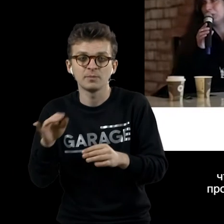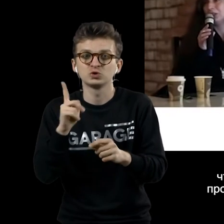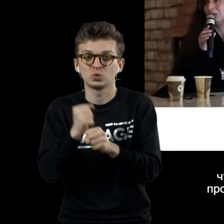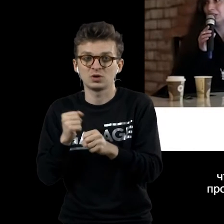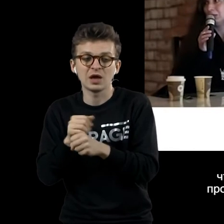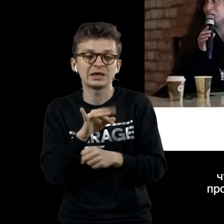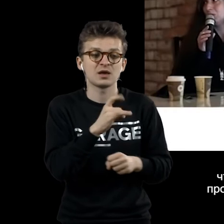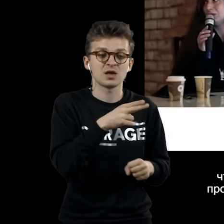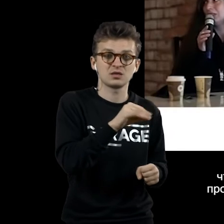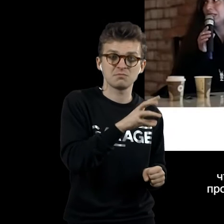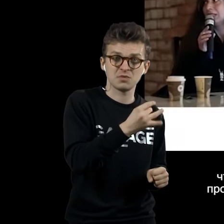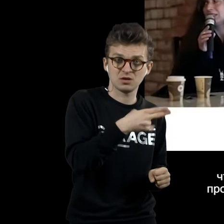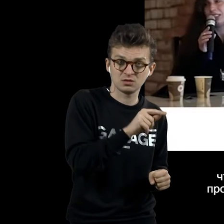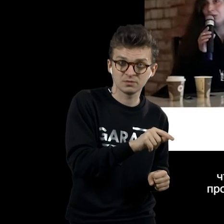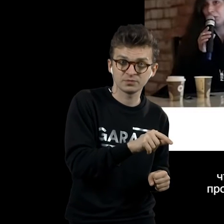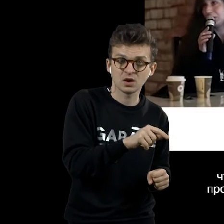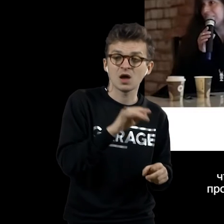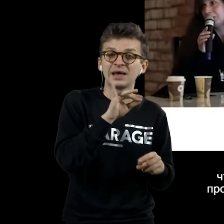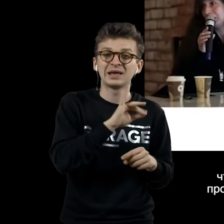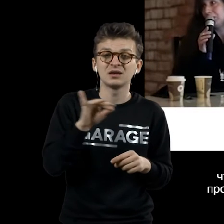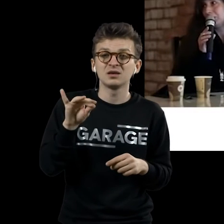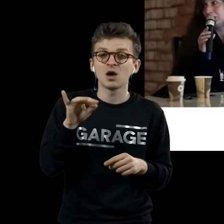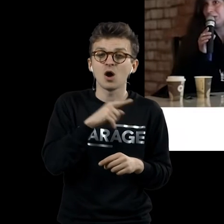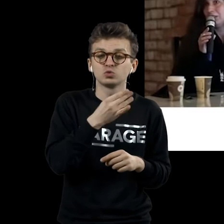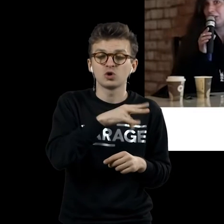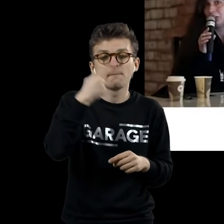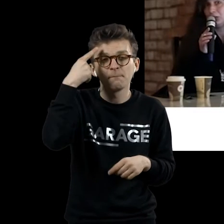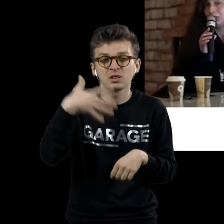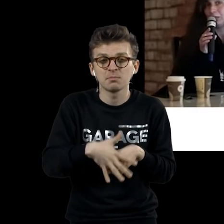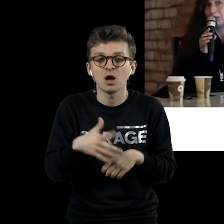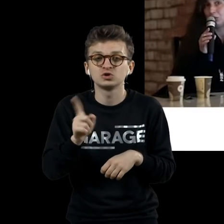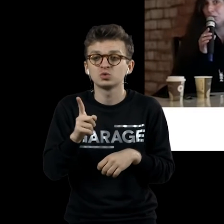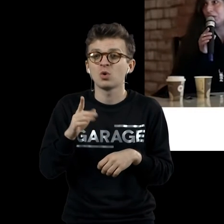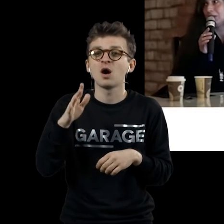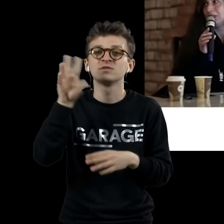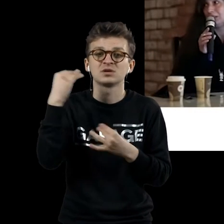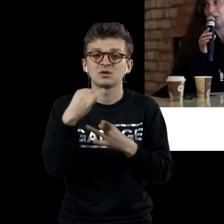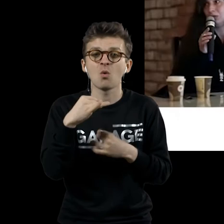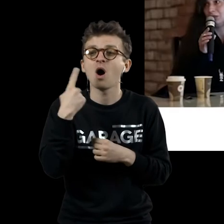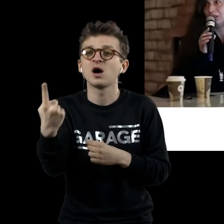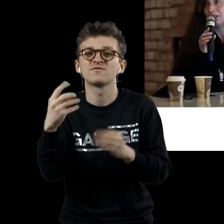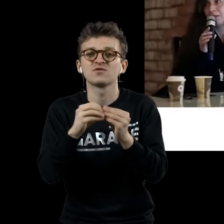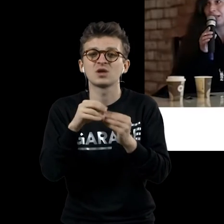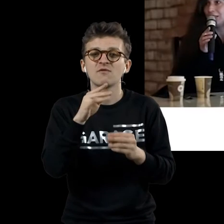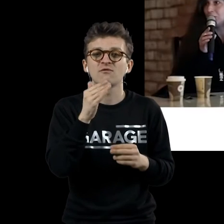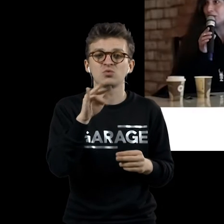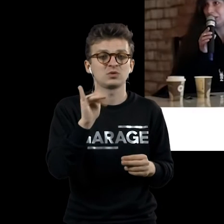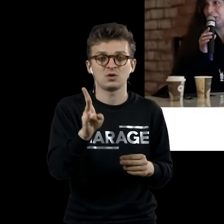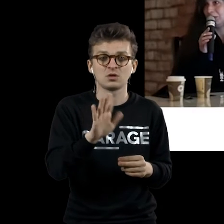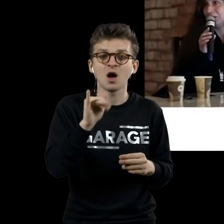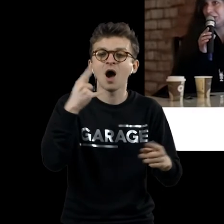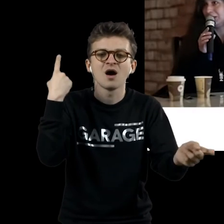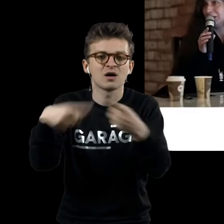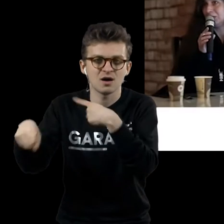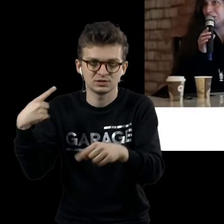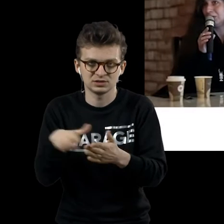искусства произведением искусства, скорее всего, прекрасно понимал, что на самом деле речь идет не об одном произведении искусства, а о трех разных